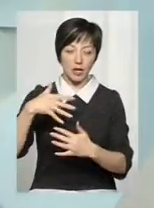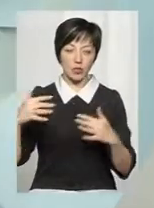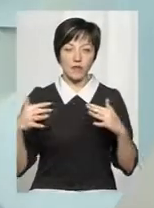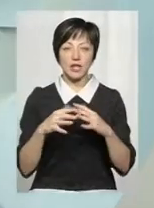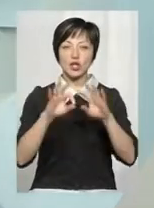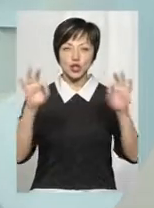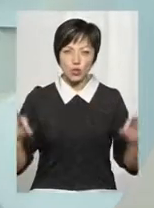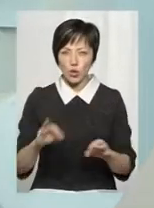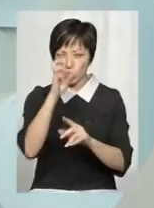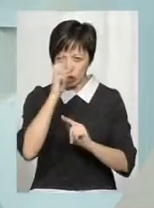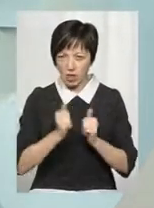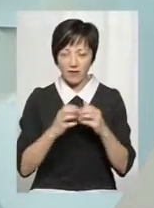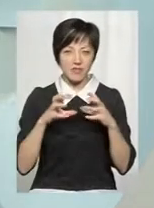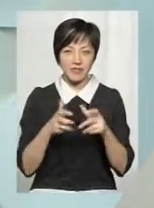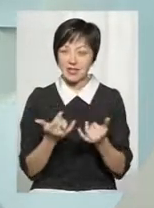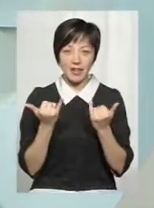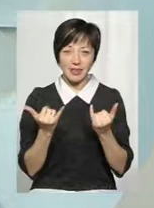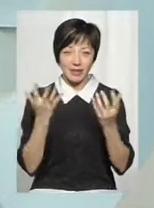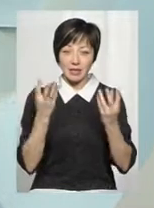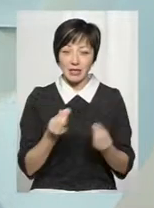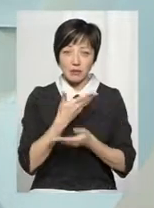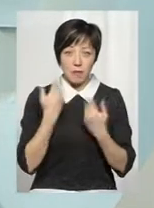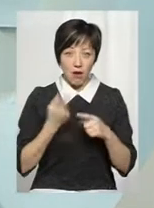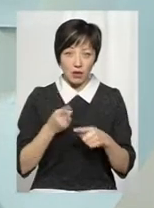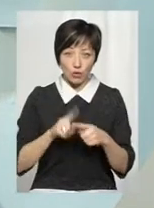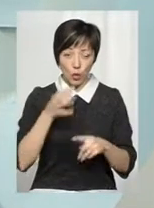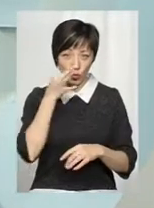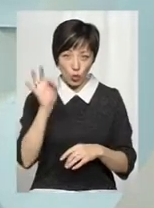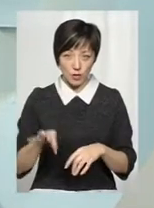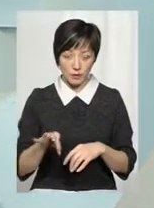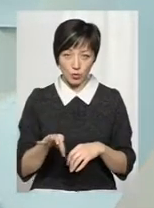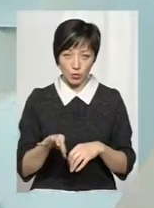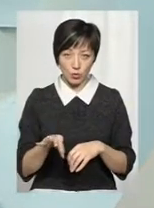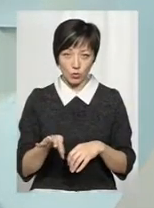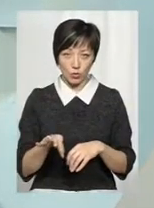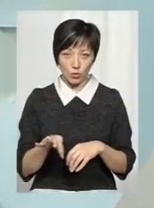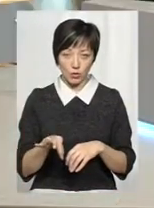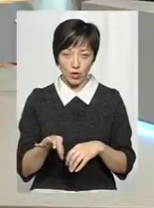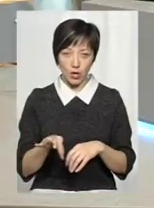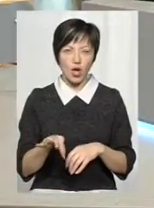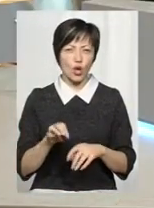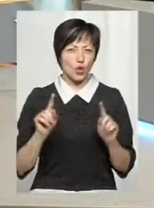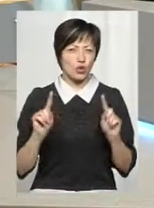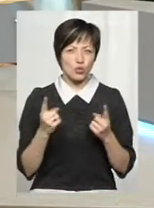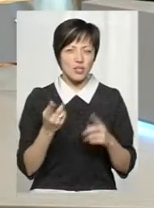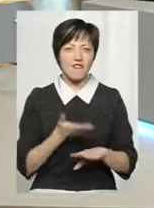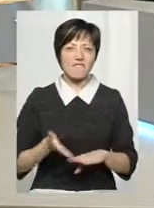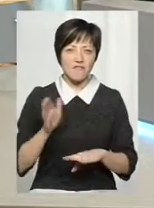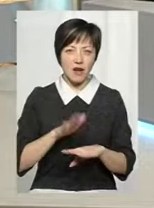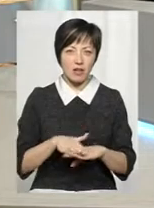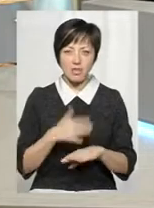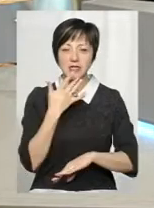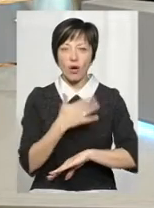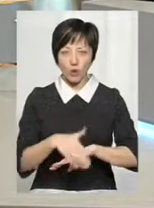держава в світі на даний час не мала цього досвіду. Тобто дуже важко навіть із